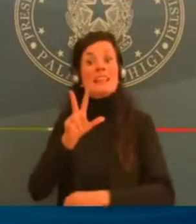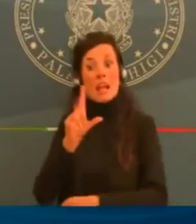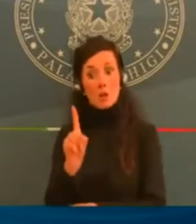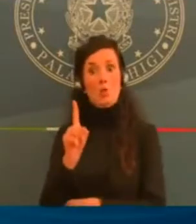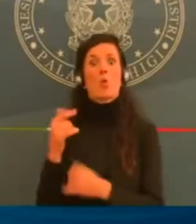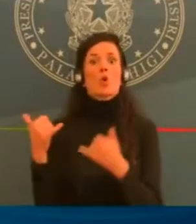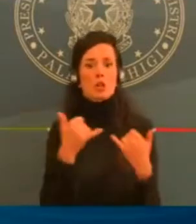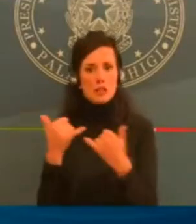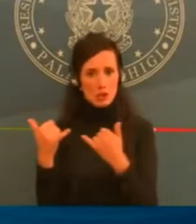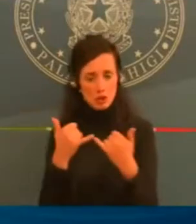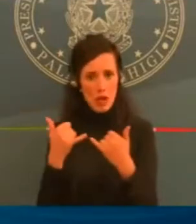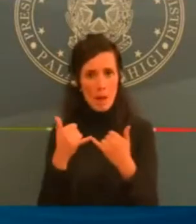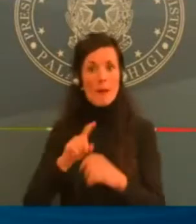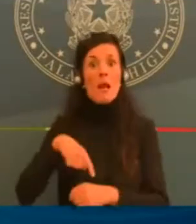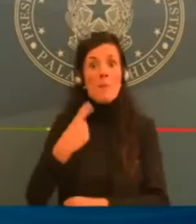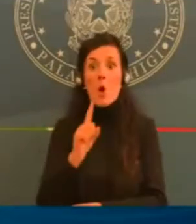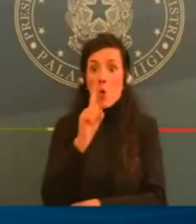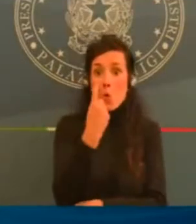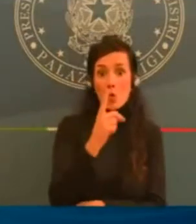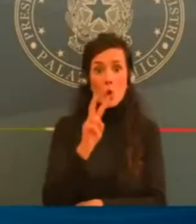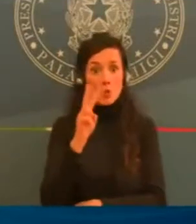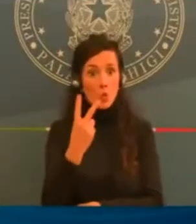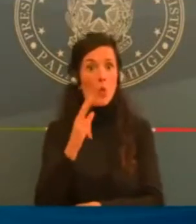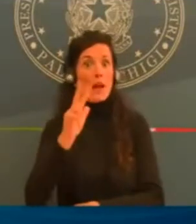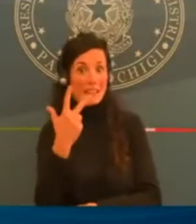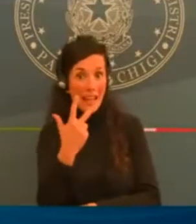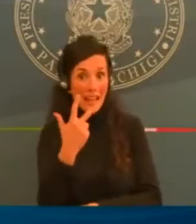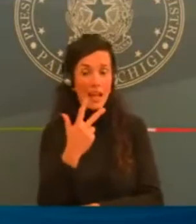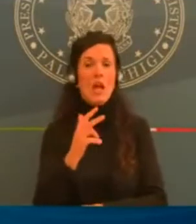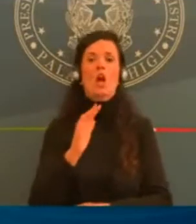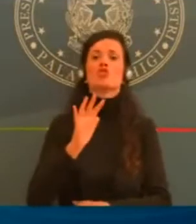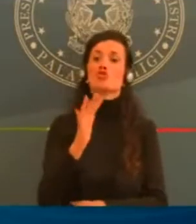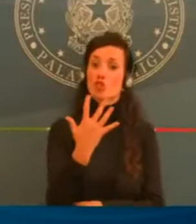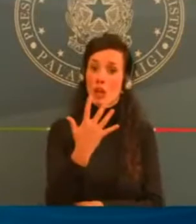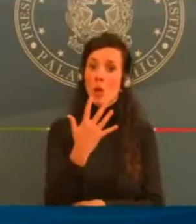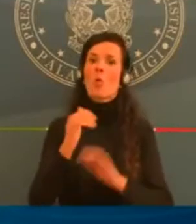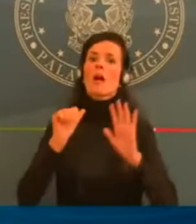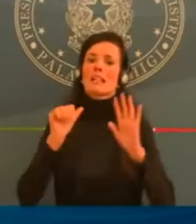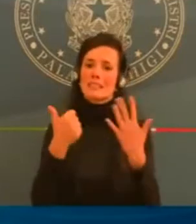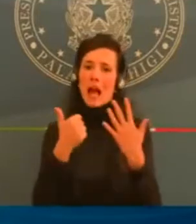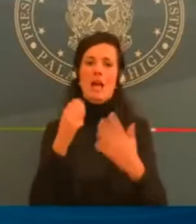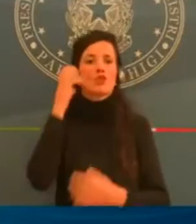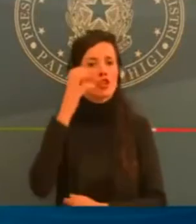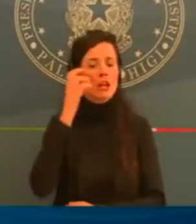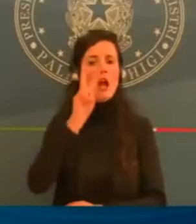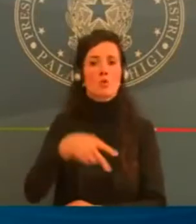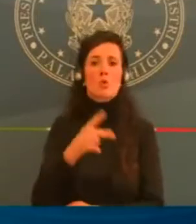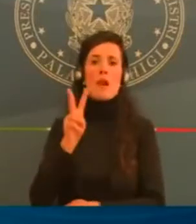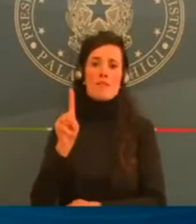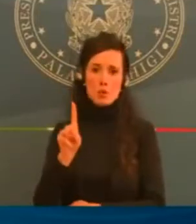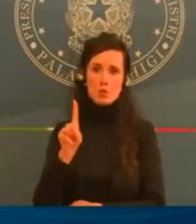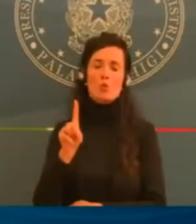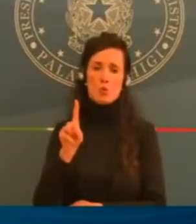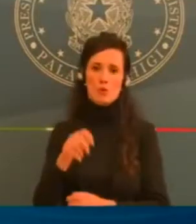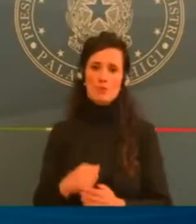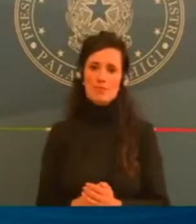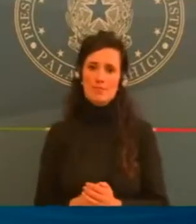La zona rossa contempla le seguenti misure. Si esce di casa solo per ragioni di lavoro,